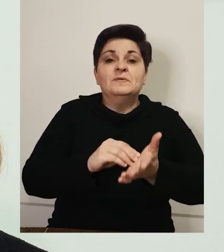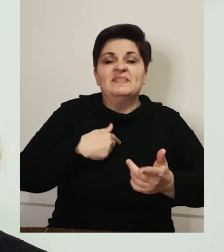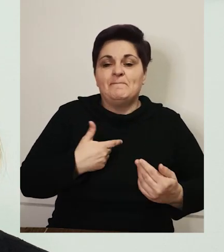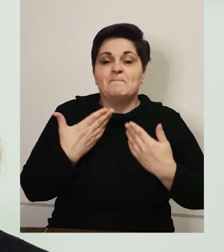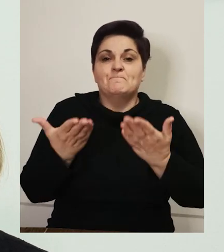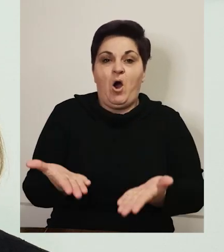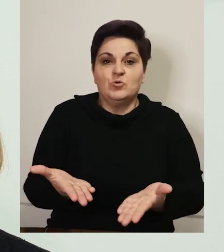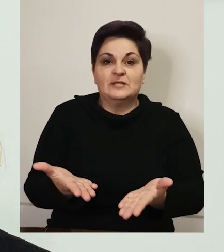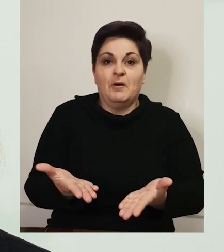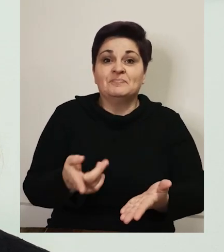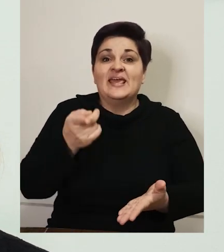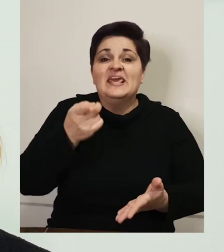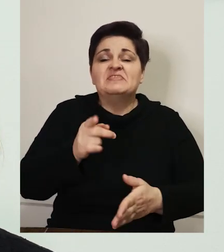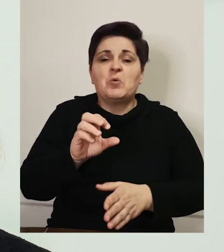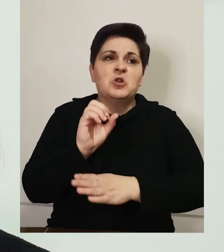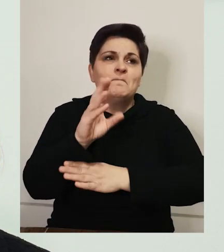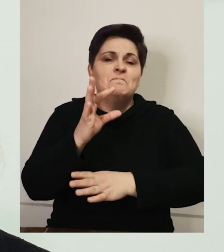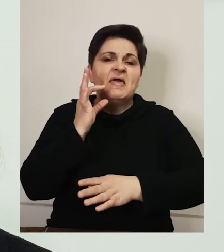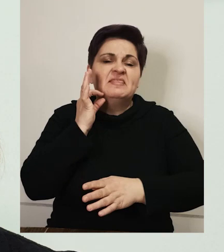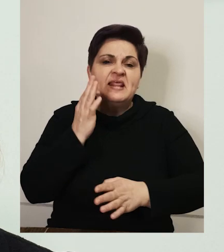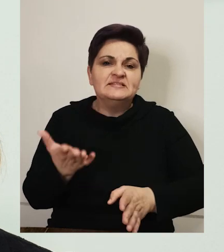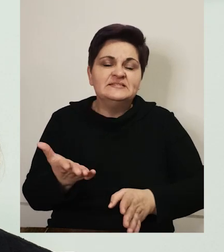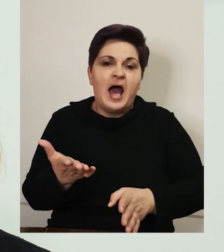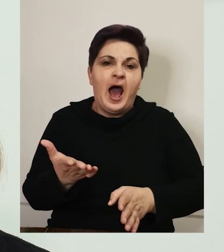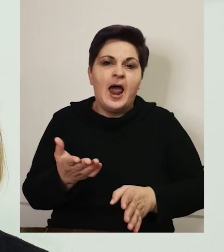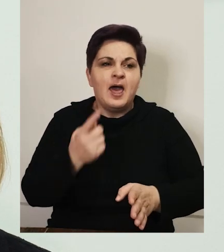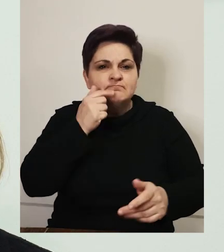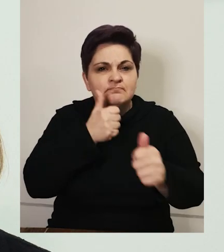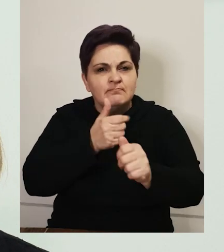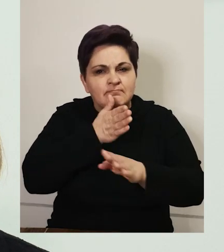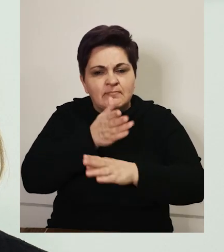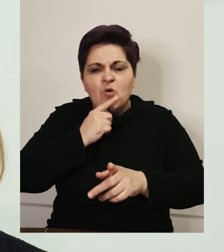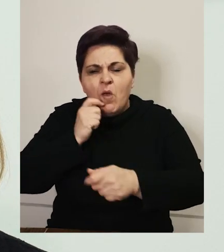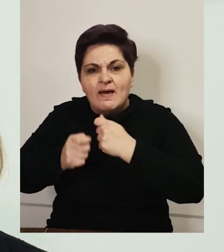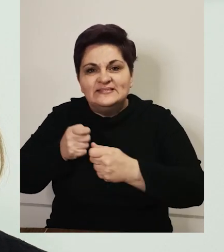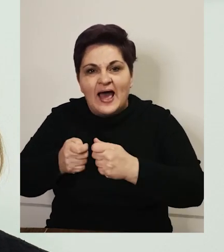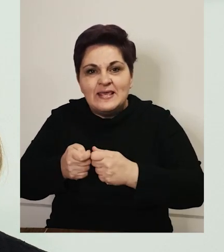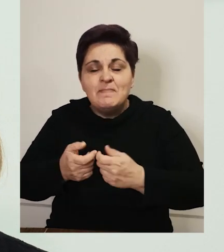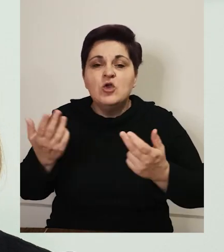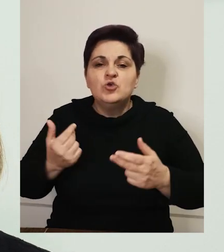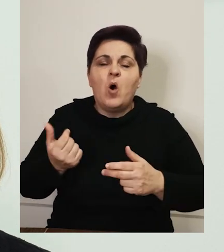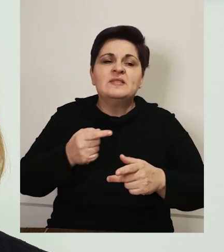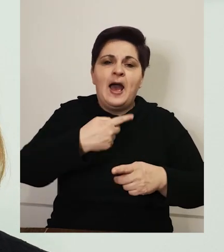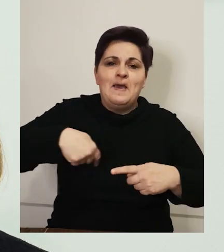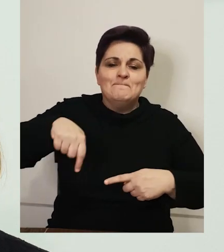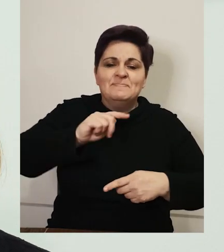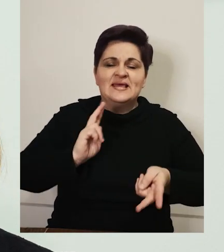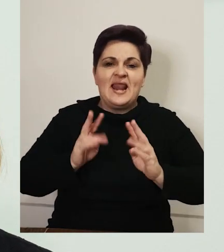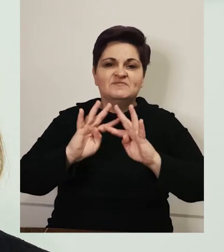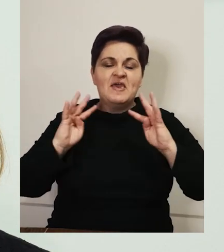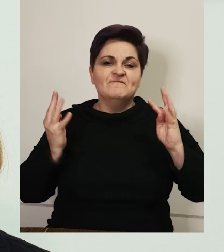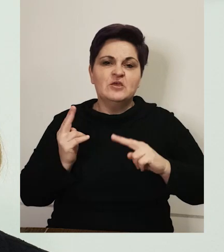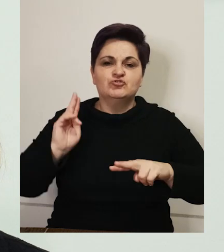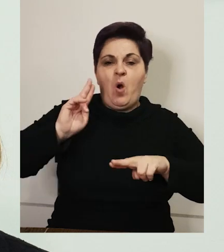znači zanimanja koja upisujemo, da im ponudimo. I tako oni jedno petnaestak dana prolaze kroz ta zanimanja